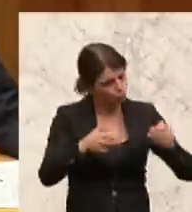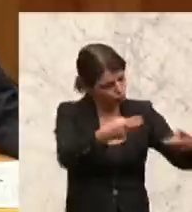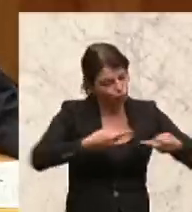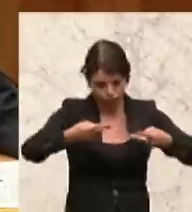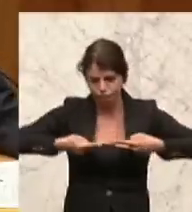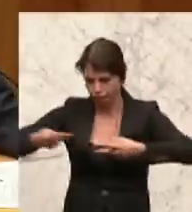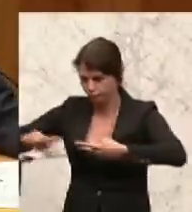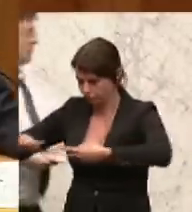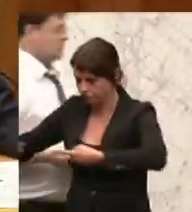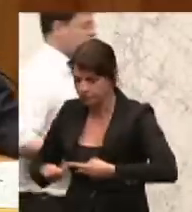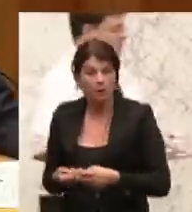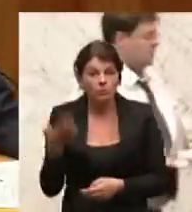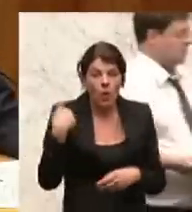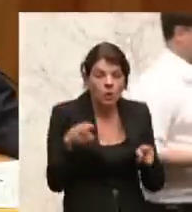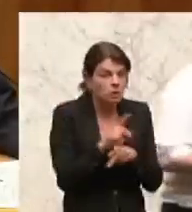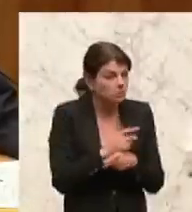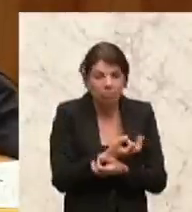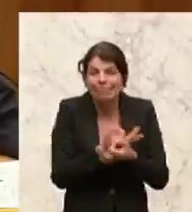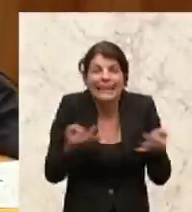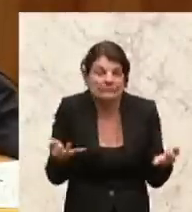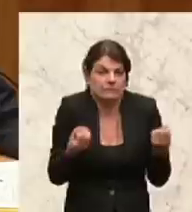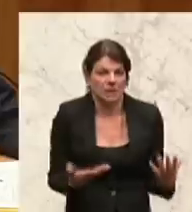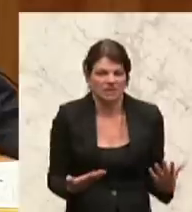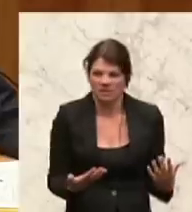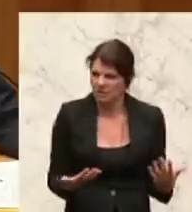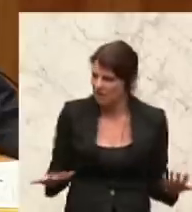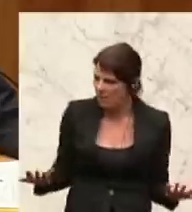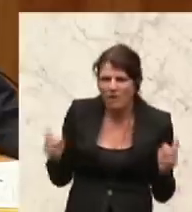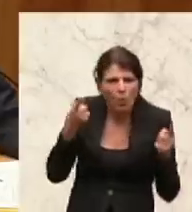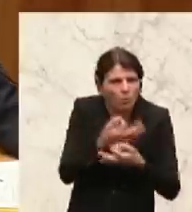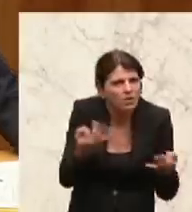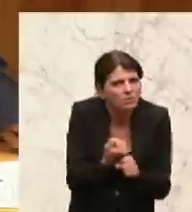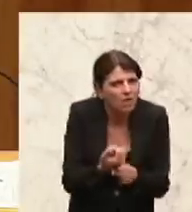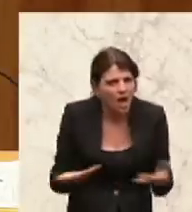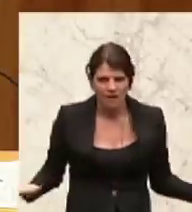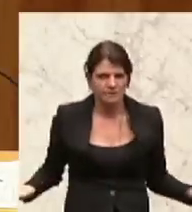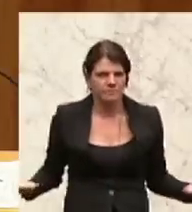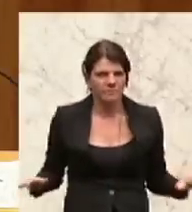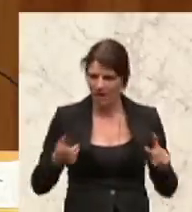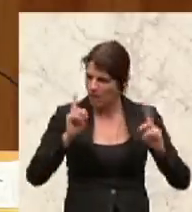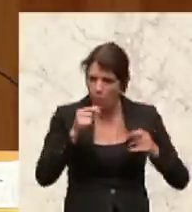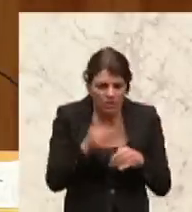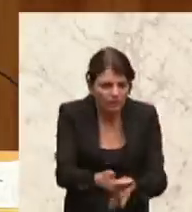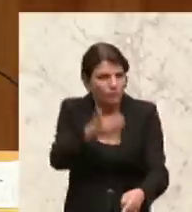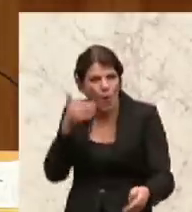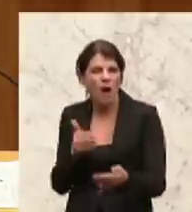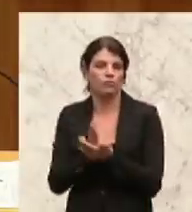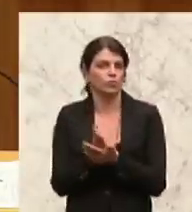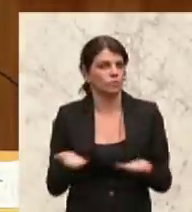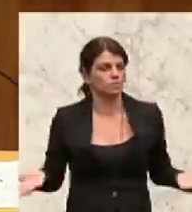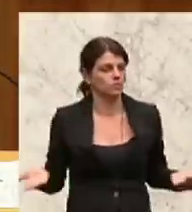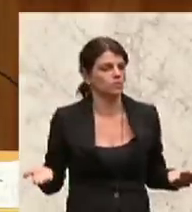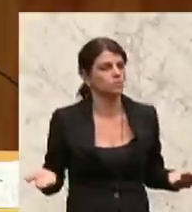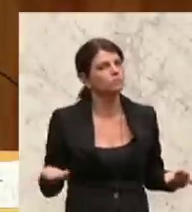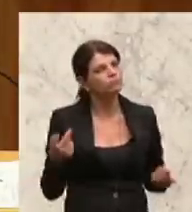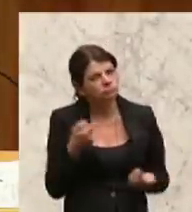Bis vor kurzem ist überhaupt nichts passiert. Warum haben Sie hier nichts unternommen? Warum haben Sie nicht früher, warum haben Sie nicht früher auf die